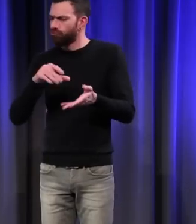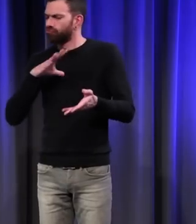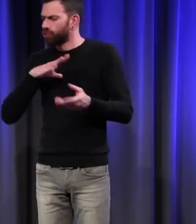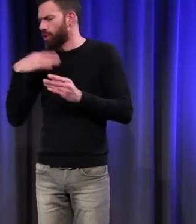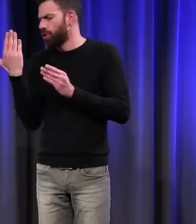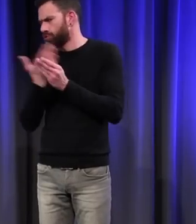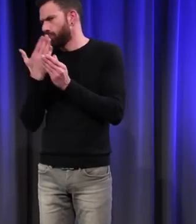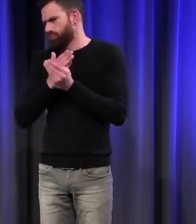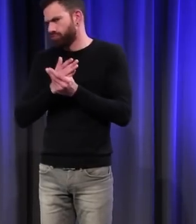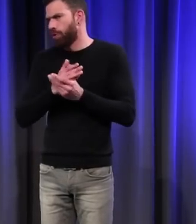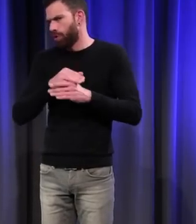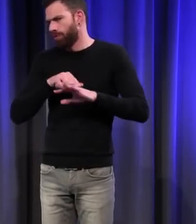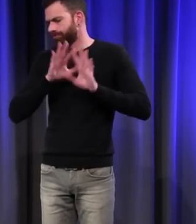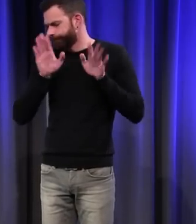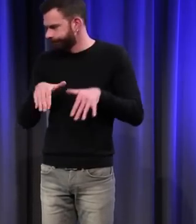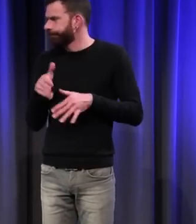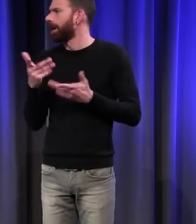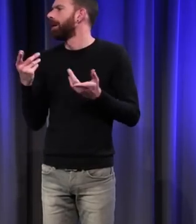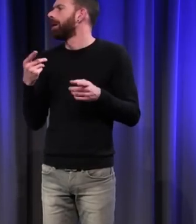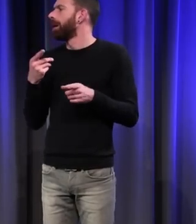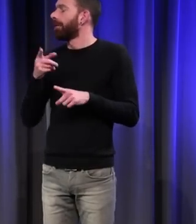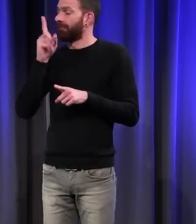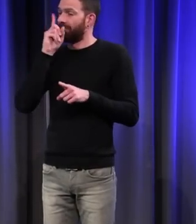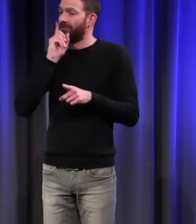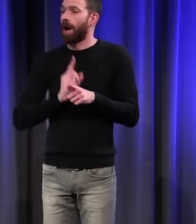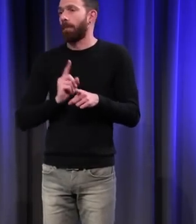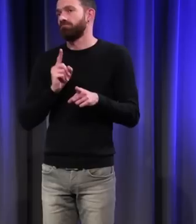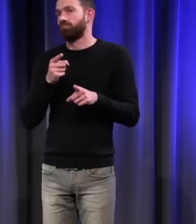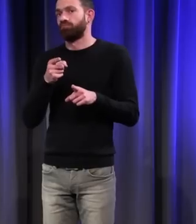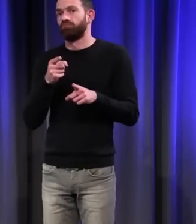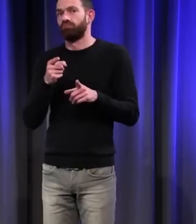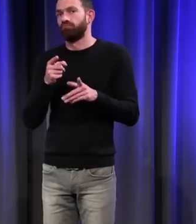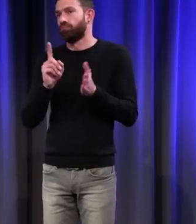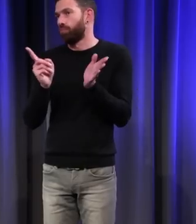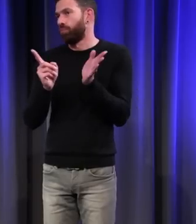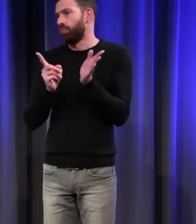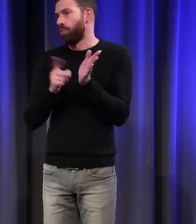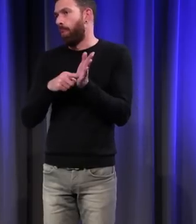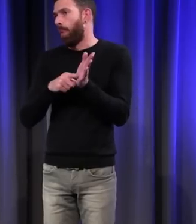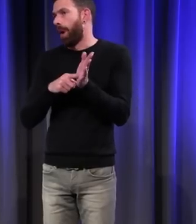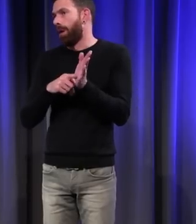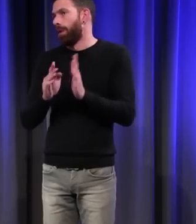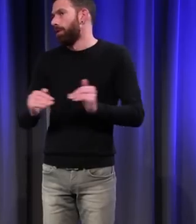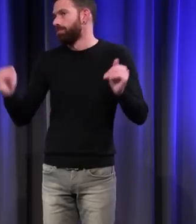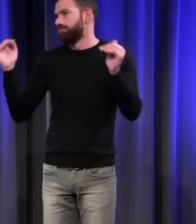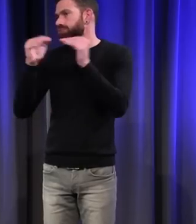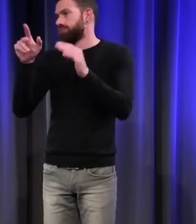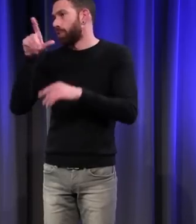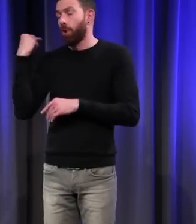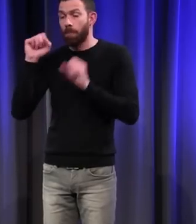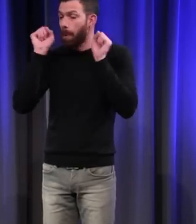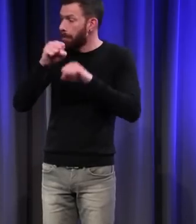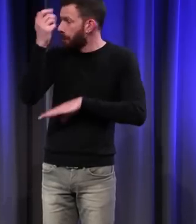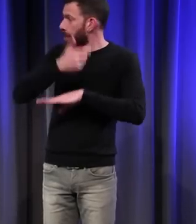de documents, la femme a à peu près les mêmes droits que l'homme. Elle peut être seigneure féodale, elle peut